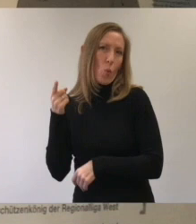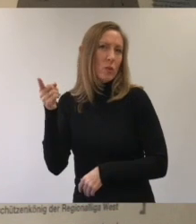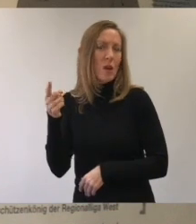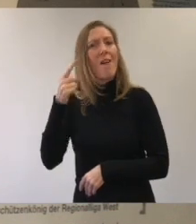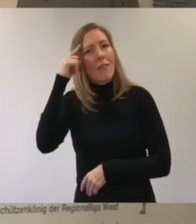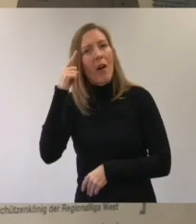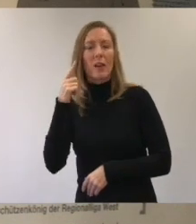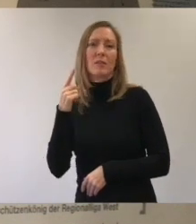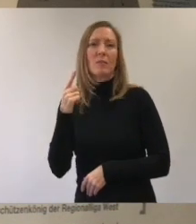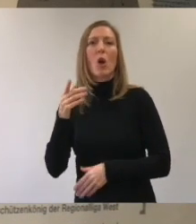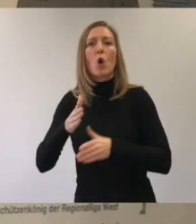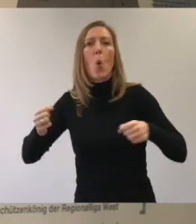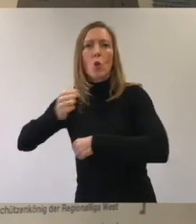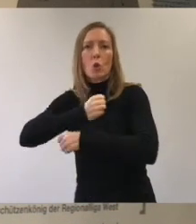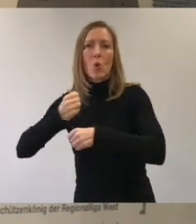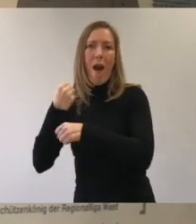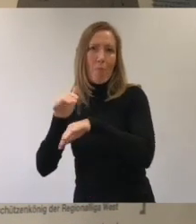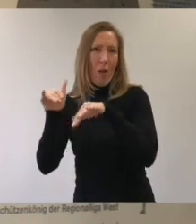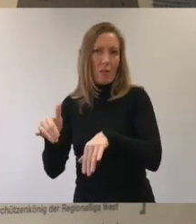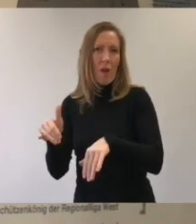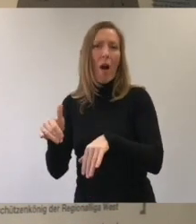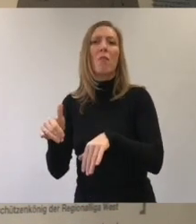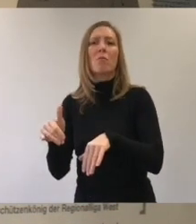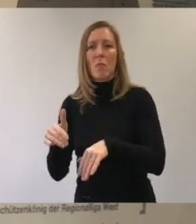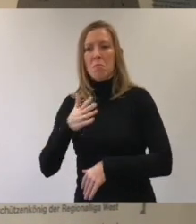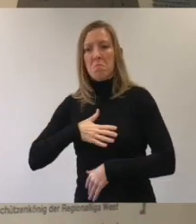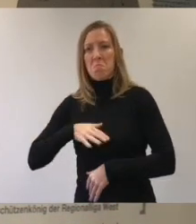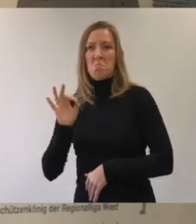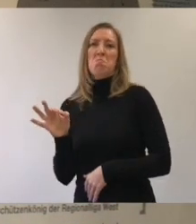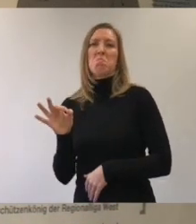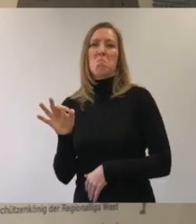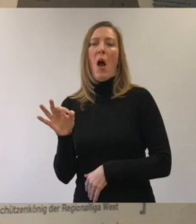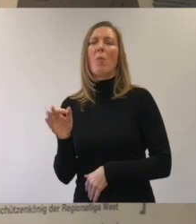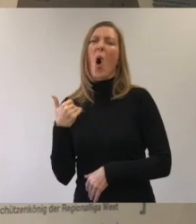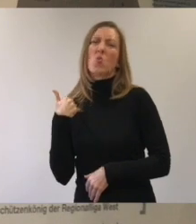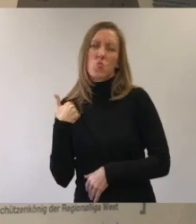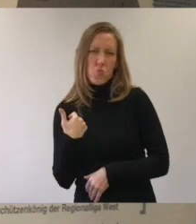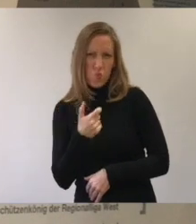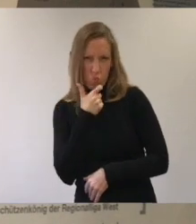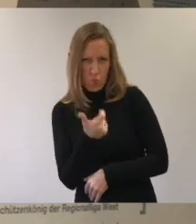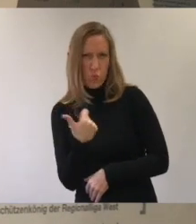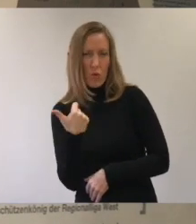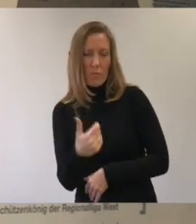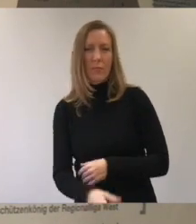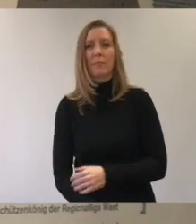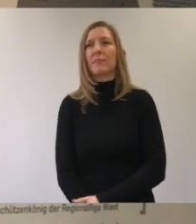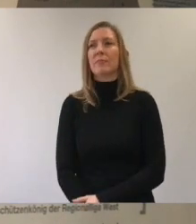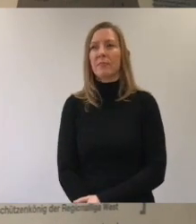arbeiten. Sie ist doch jetzt in der Großküche. Das gefällt ihr gut. Ist aber auch sehr anstrengend.